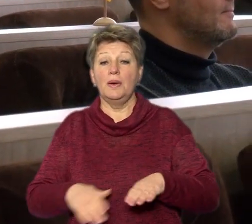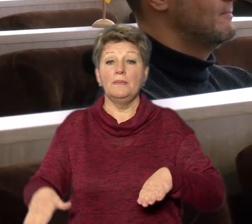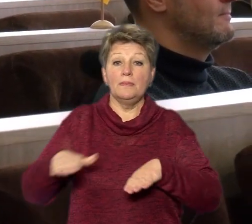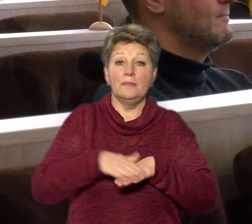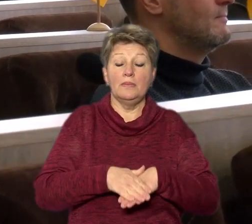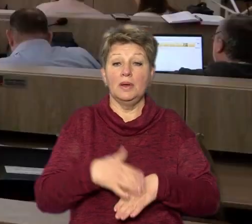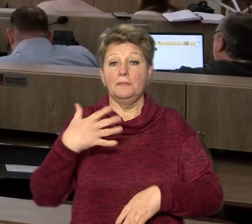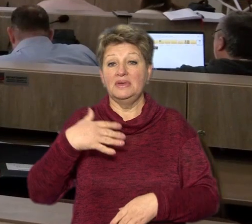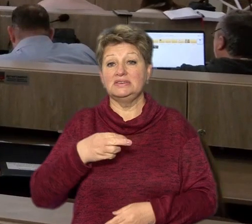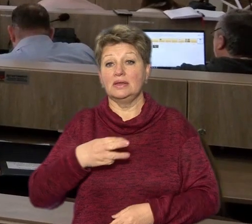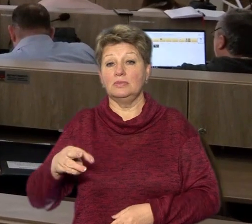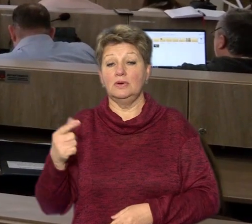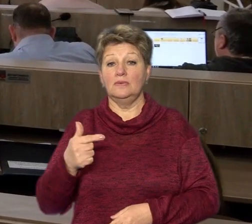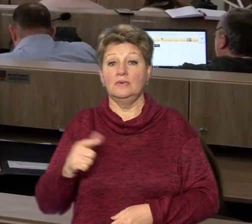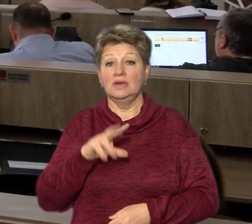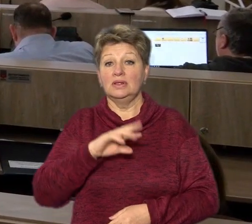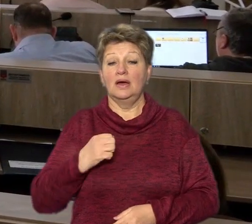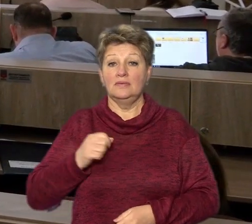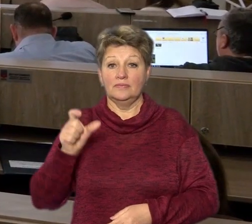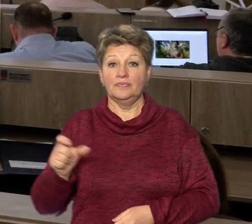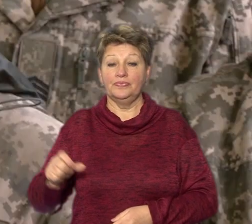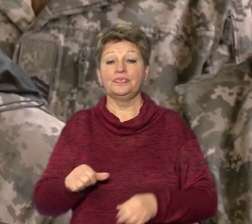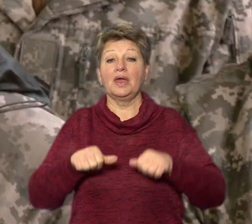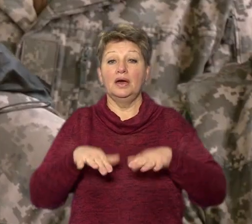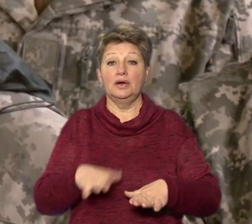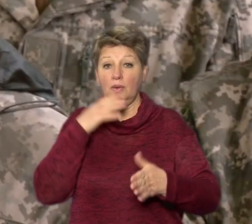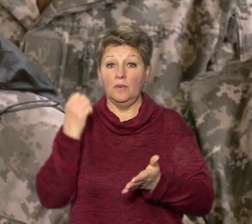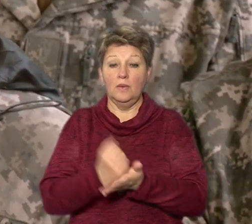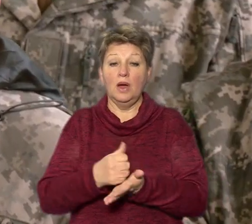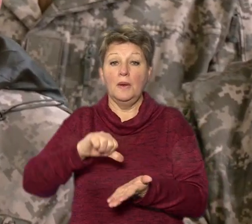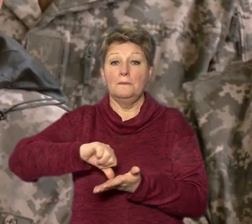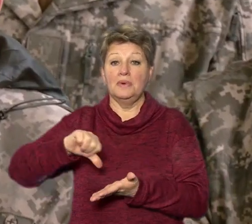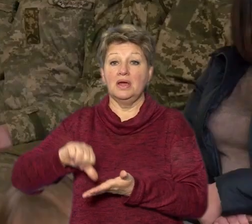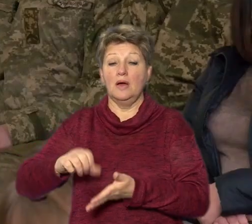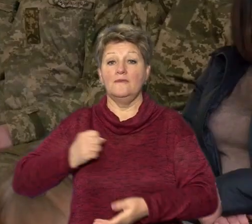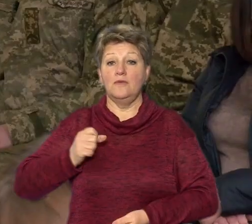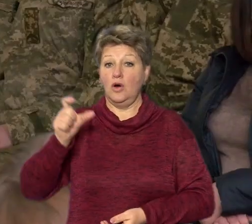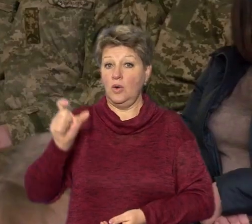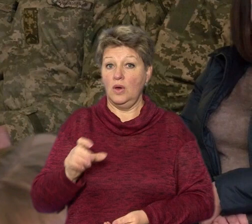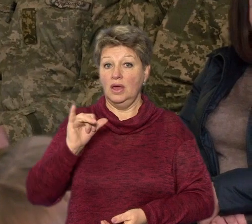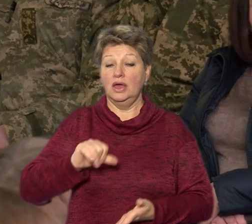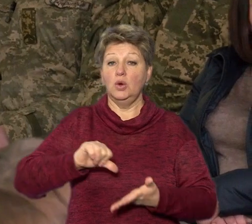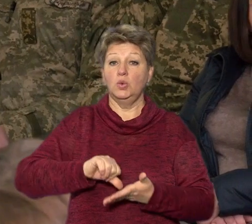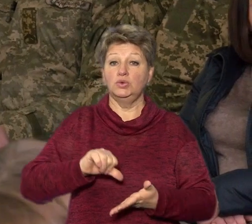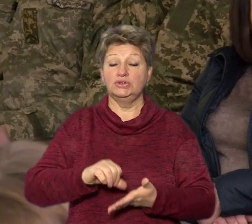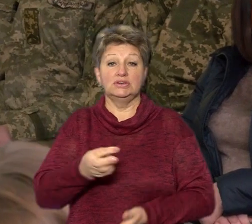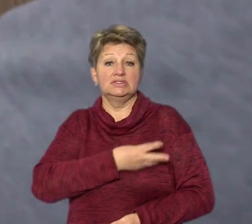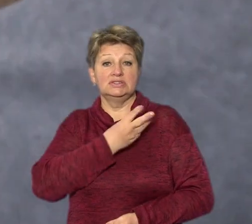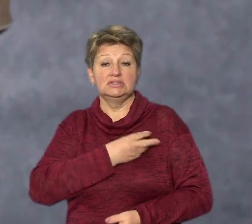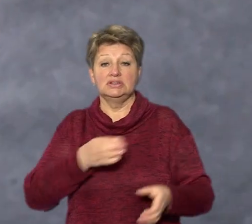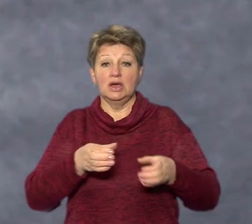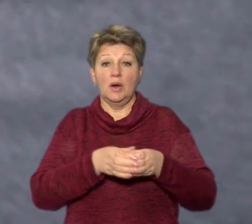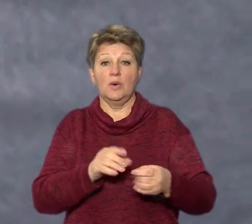Його сума – 50 мільйонів гривень. Рішення обранці ухвалювали в присутності військових та учасників ініціативної групи «Спротив